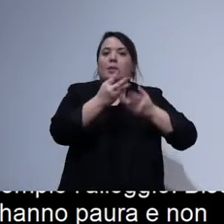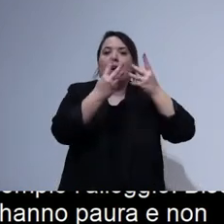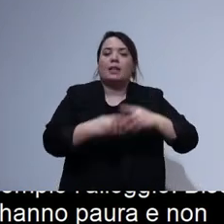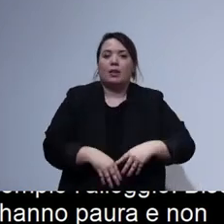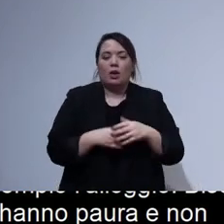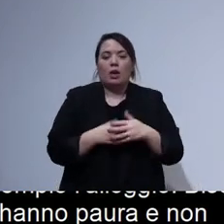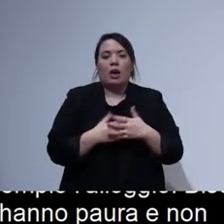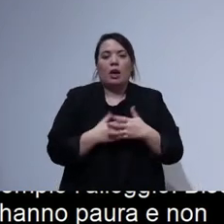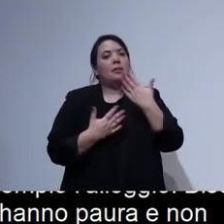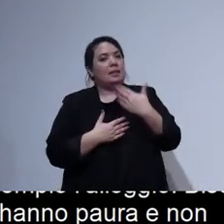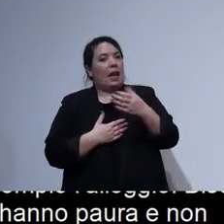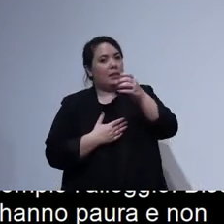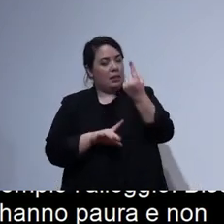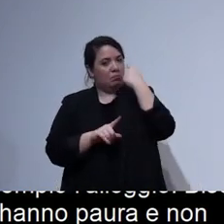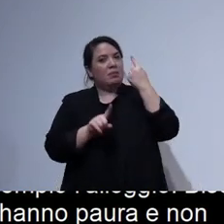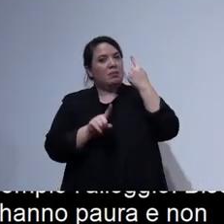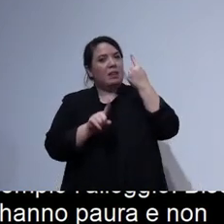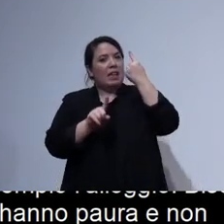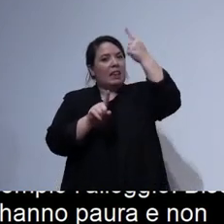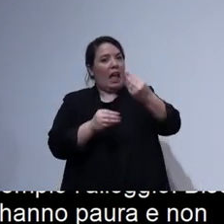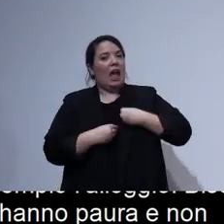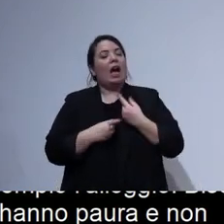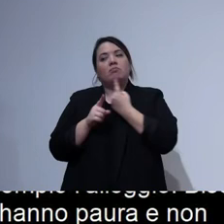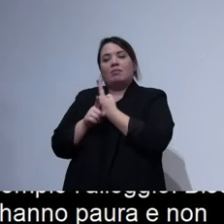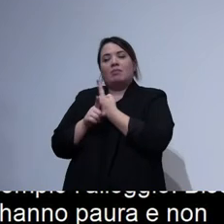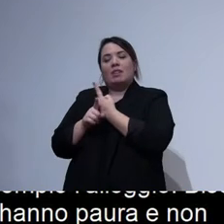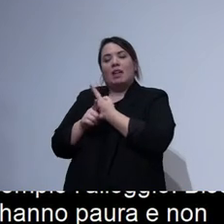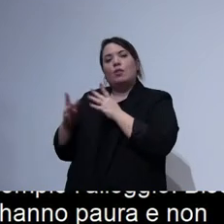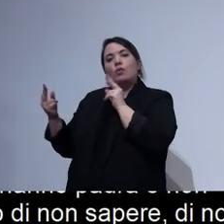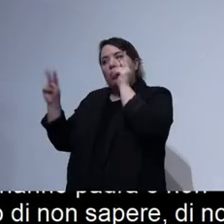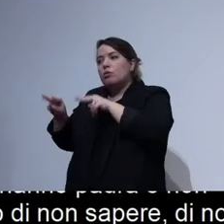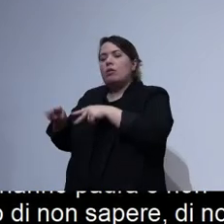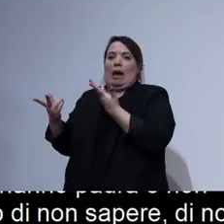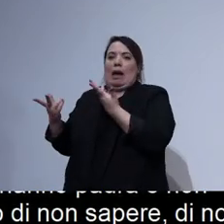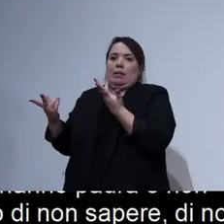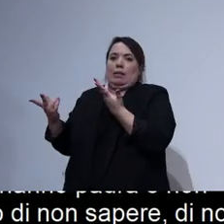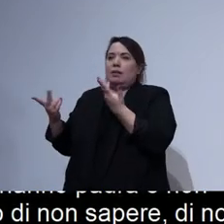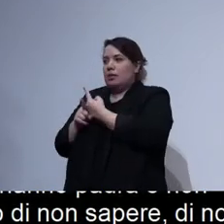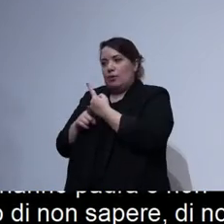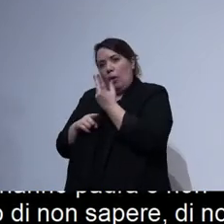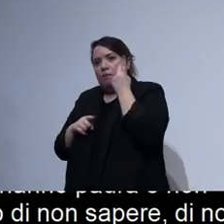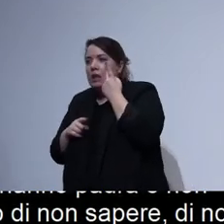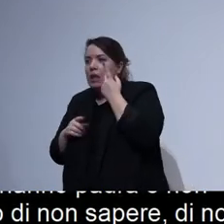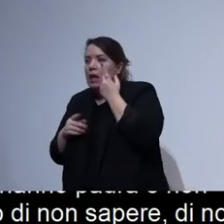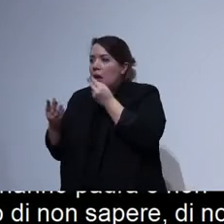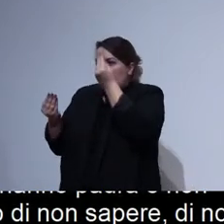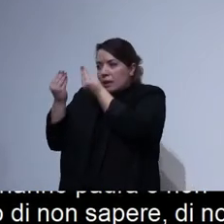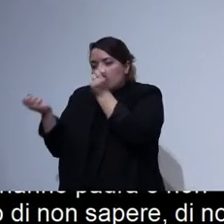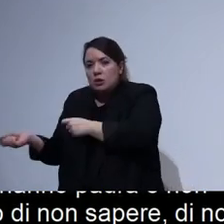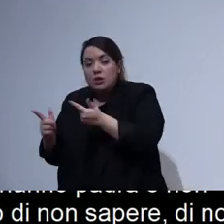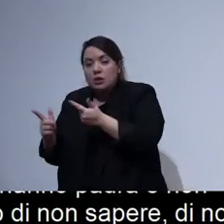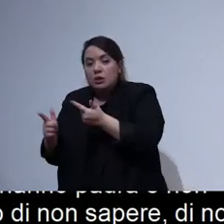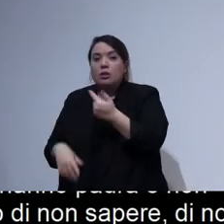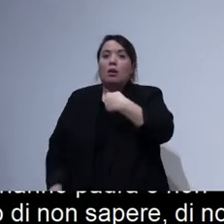spunto che mi hai dato e vado a controllare e vado a vedere se qualcosa si è stato fatto da come utente ti